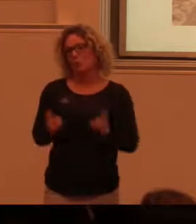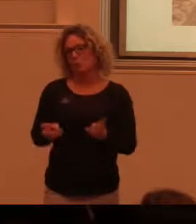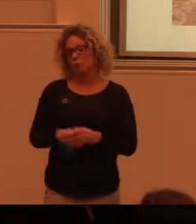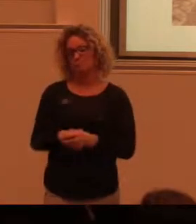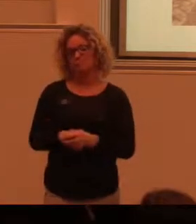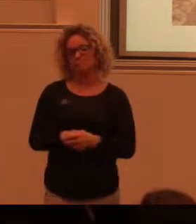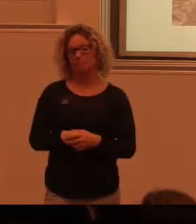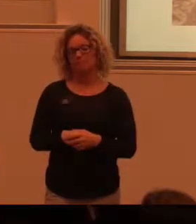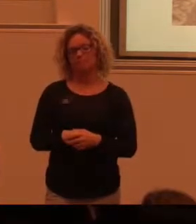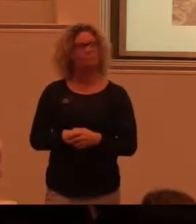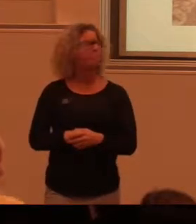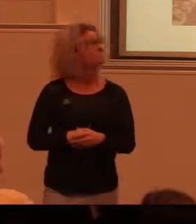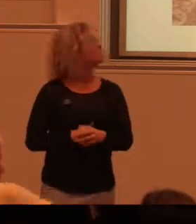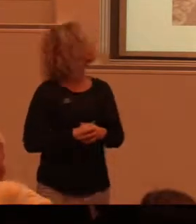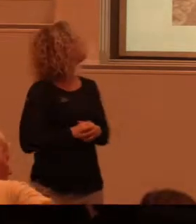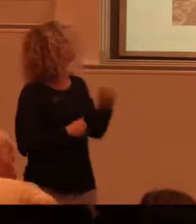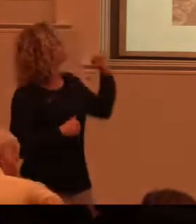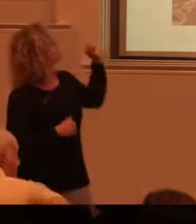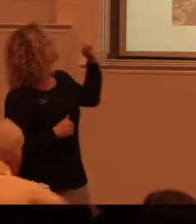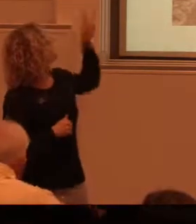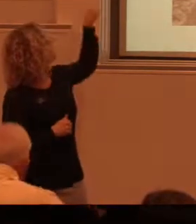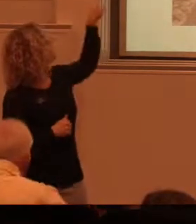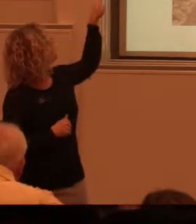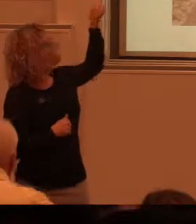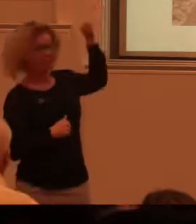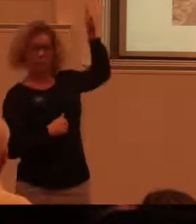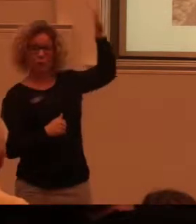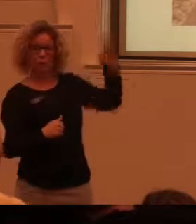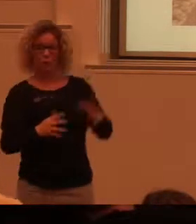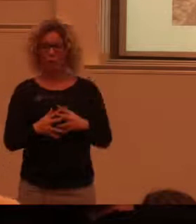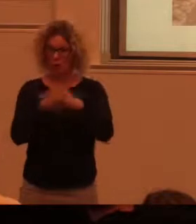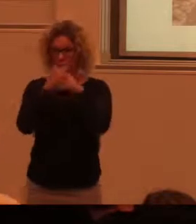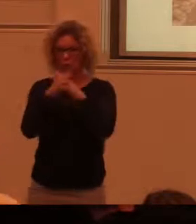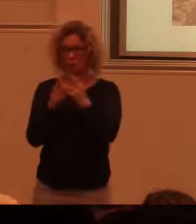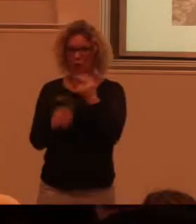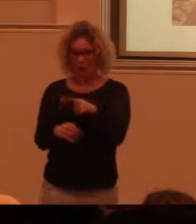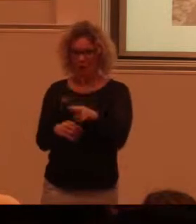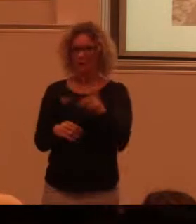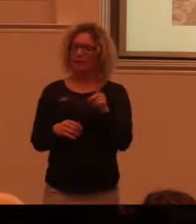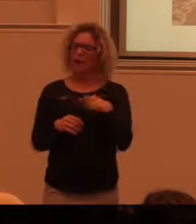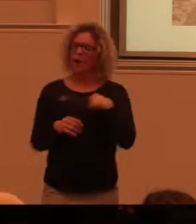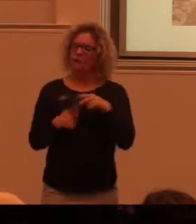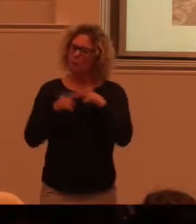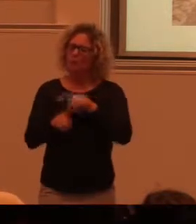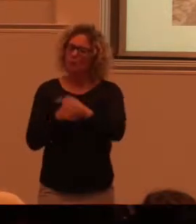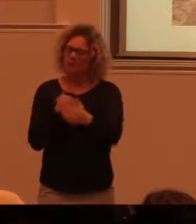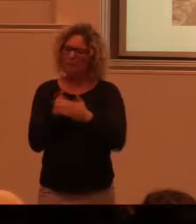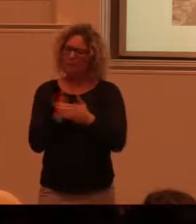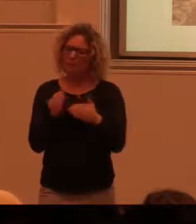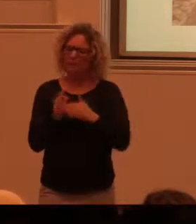Ett annat är den där kyrkorynen. Det återkommer igen till det här